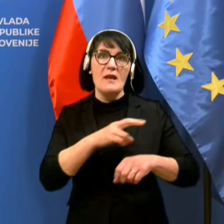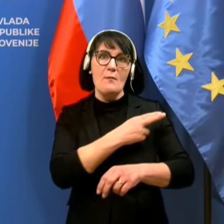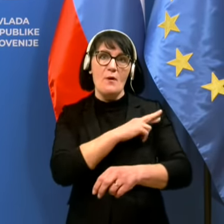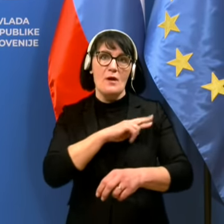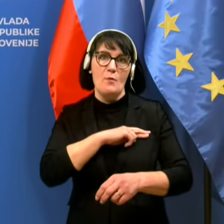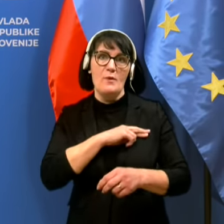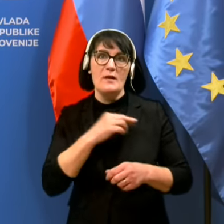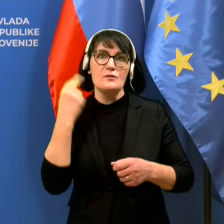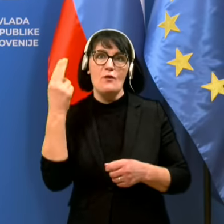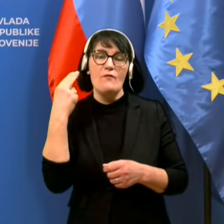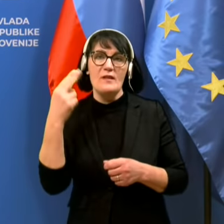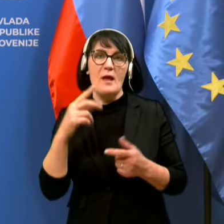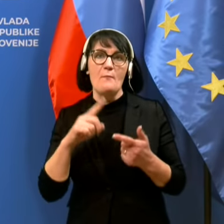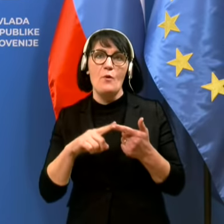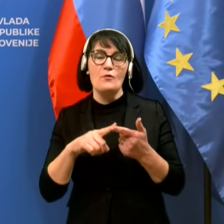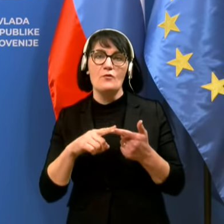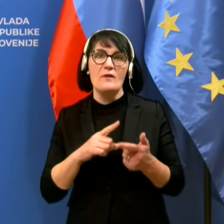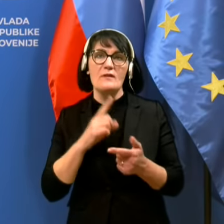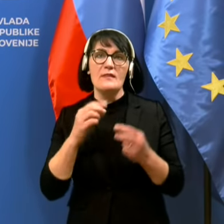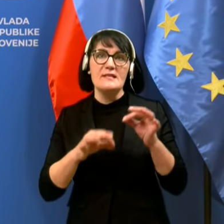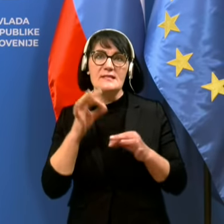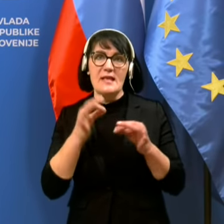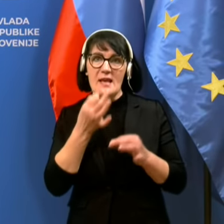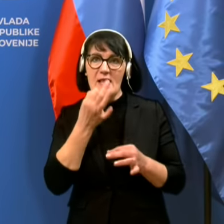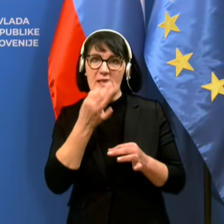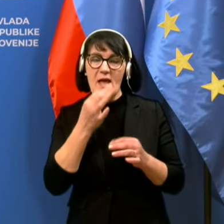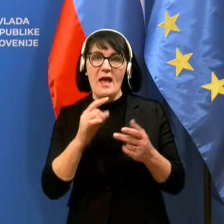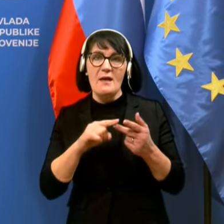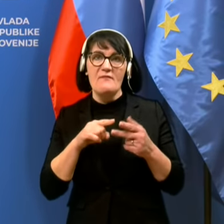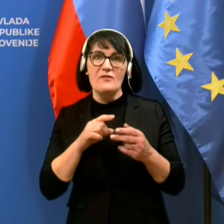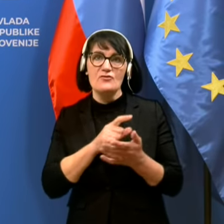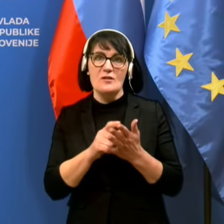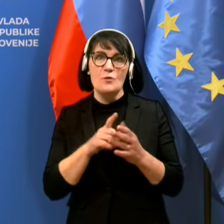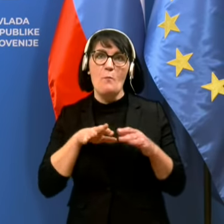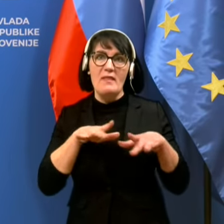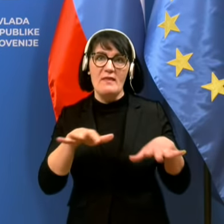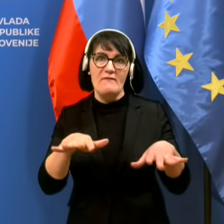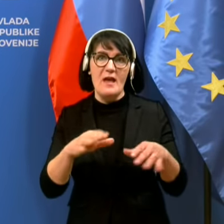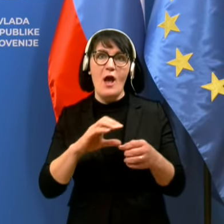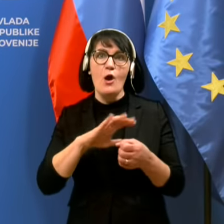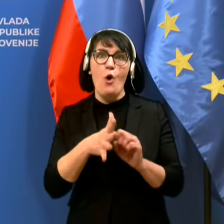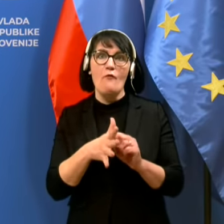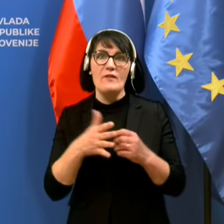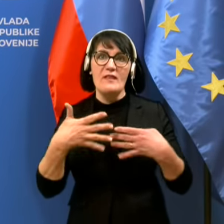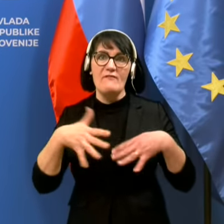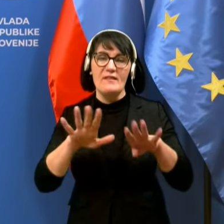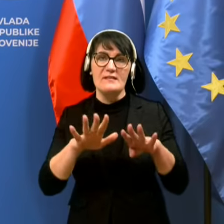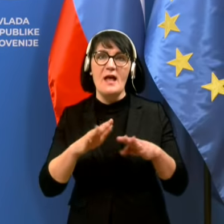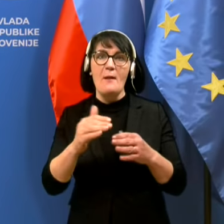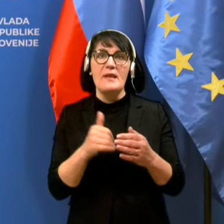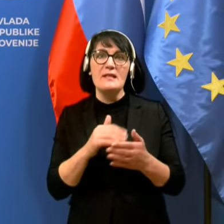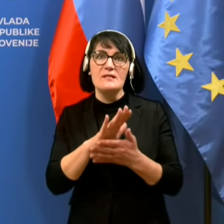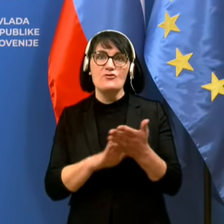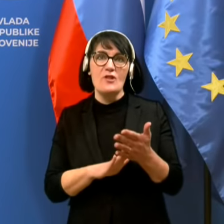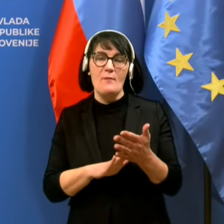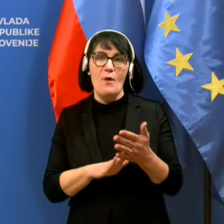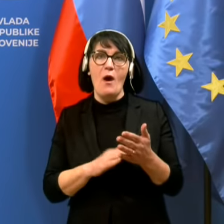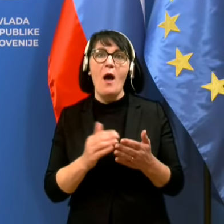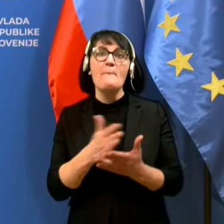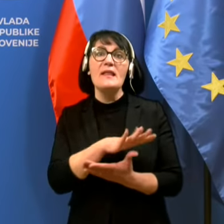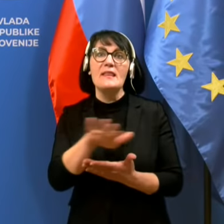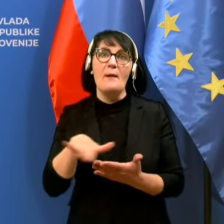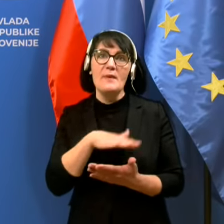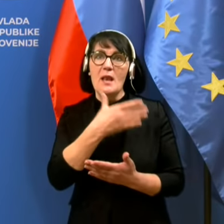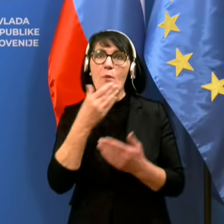tudi potovanju v času epidemije oziroma bolje rečeno pandemije COVID-19. Predem se lotimo vsega naštetega, pa med nami lepo